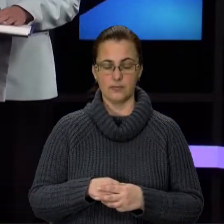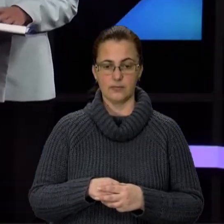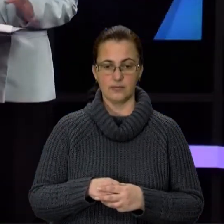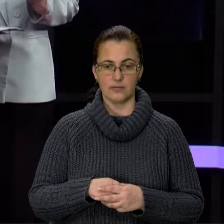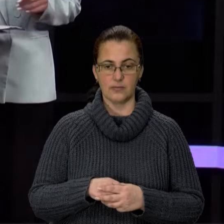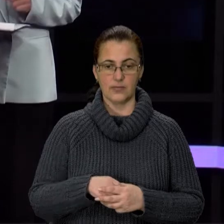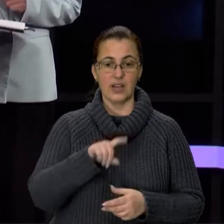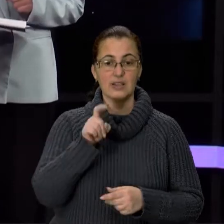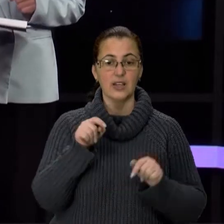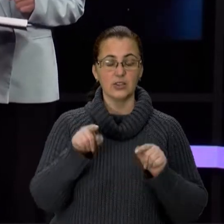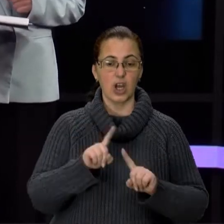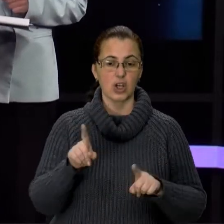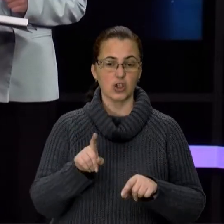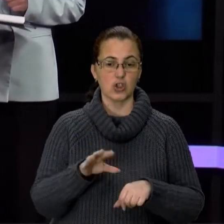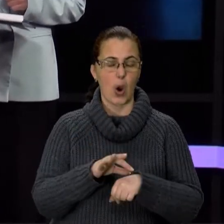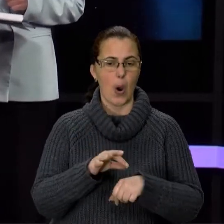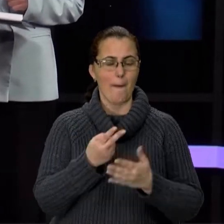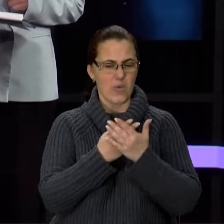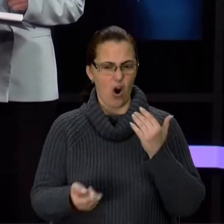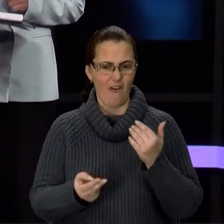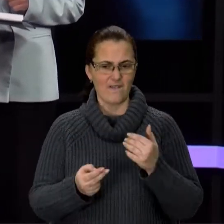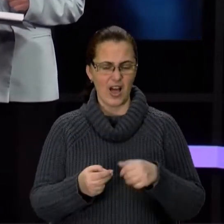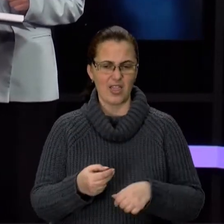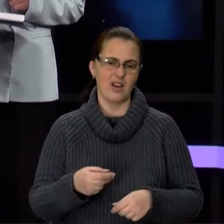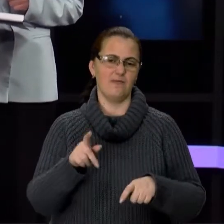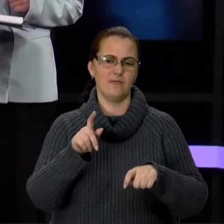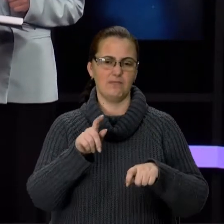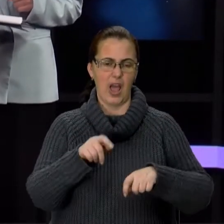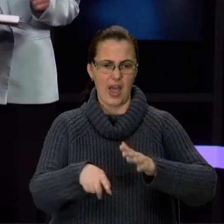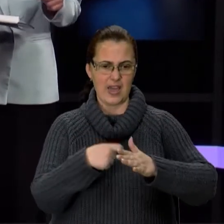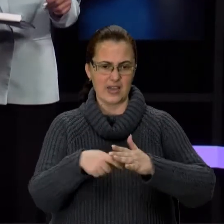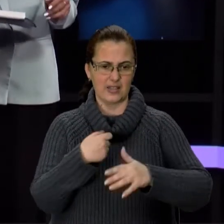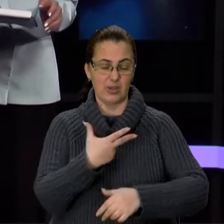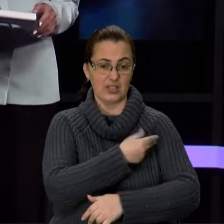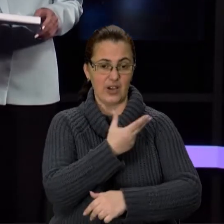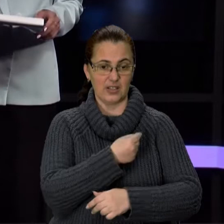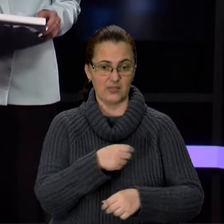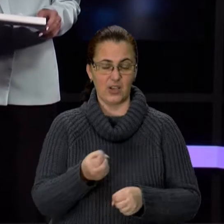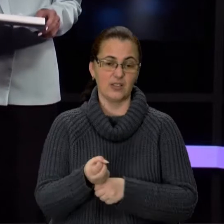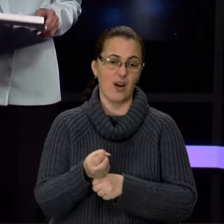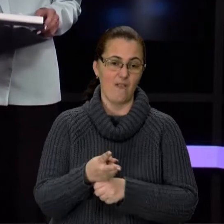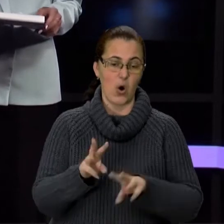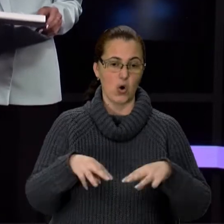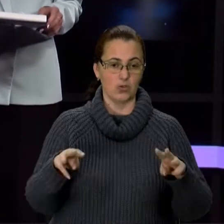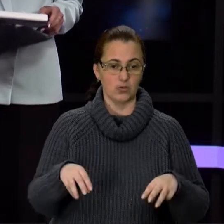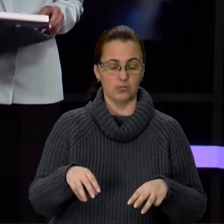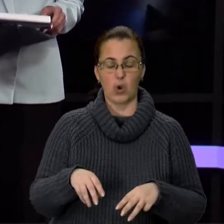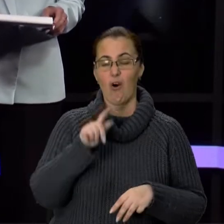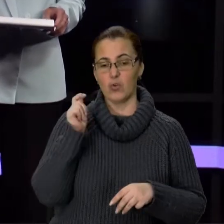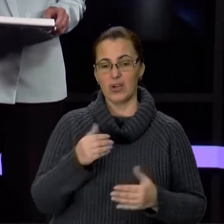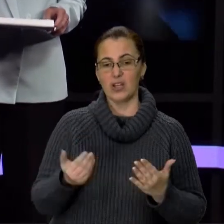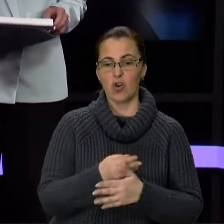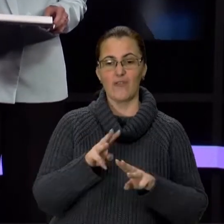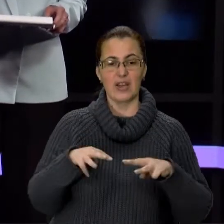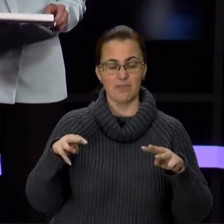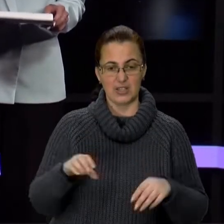За те, що провели в іспит з вакцинації, звільнили із уряду Україна з новим міністром охорони здоров'я Максима